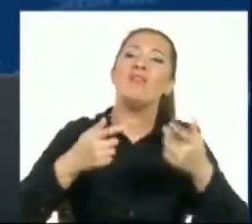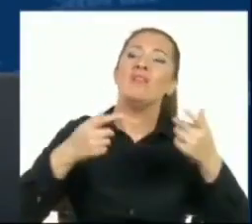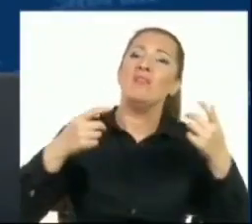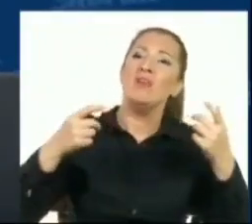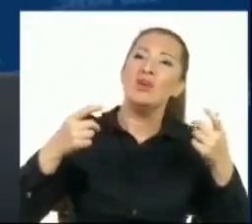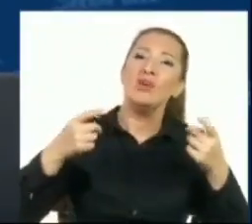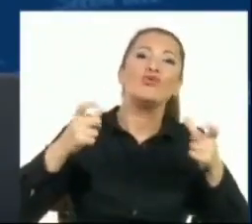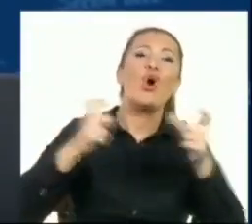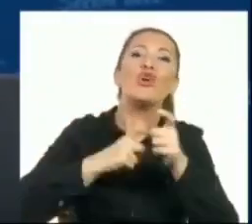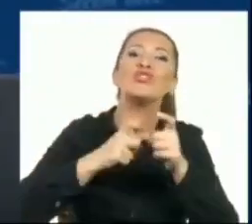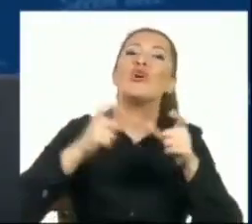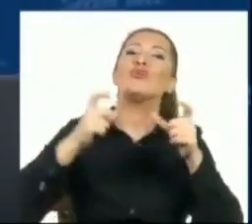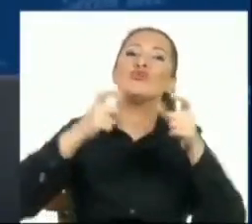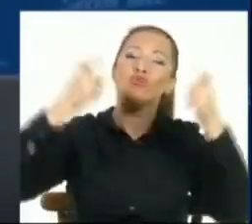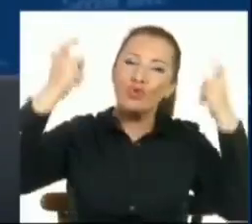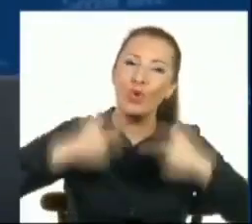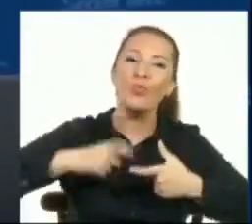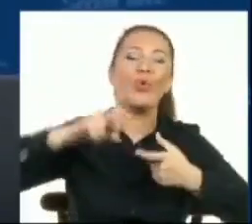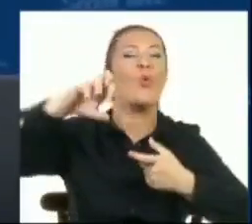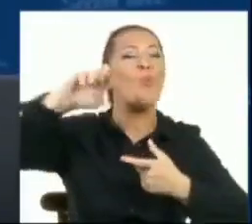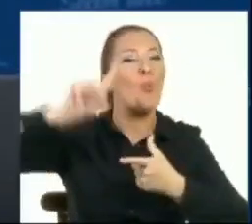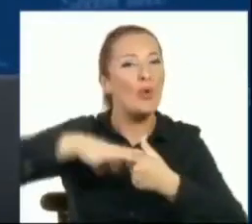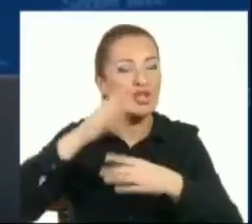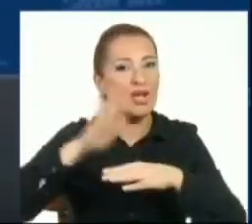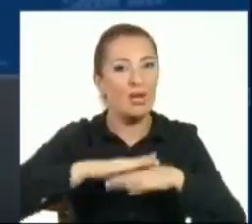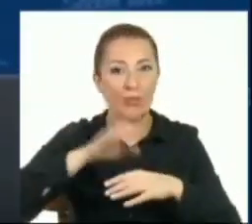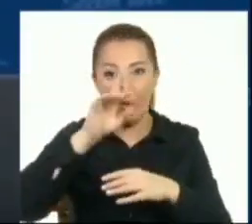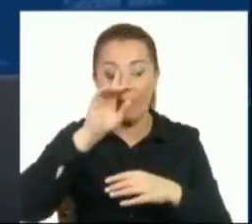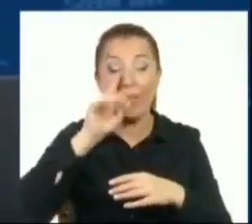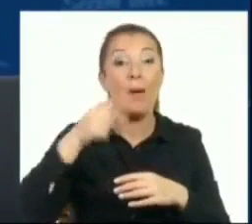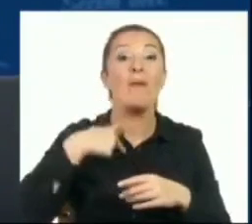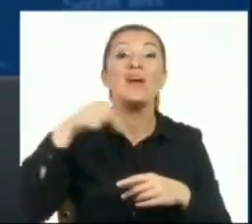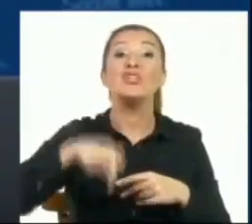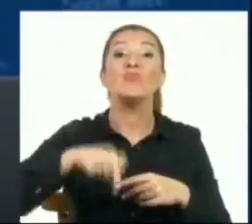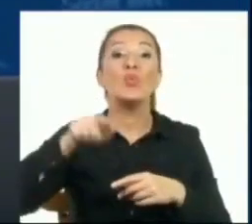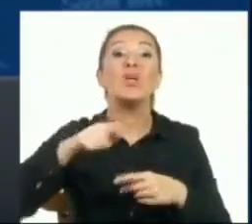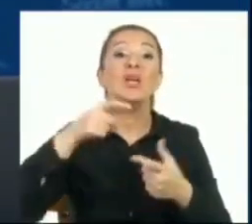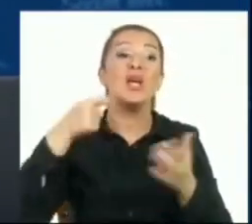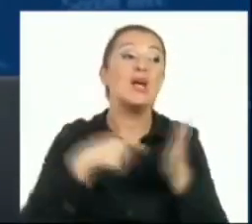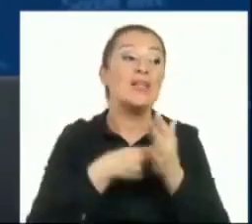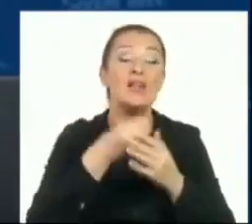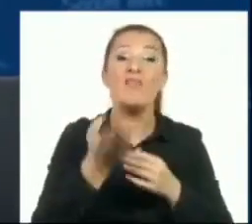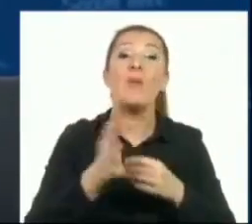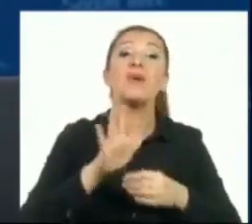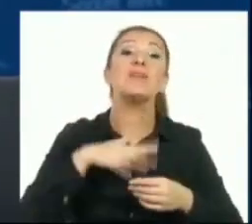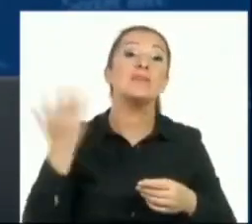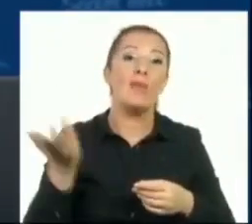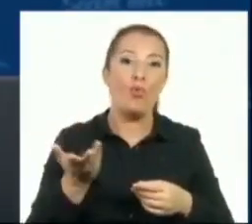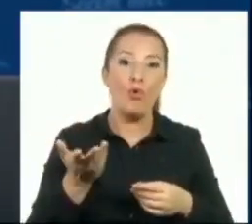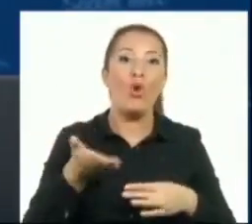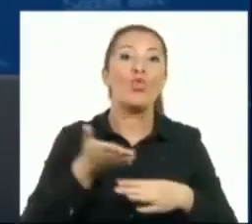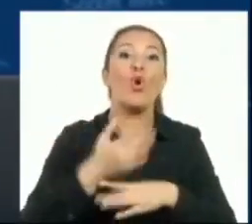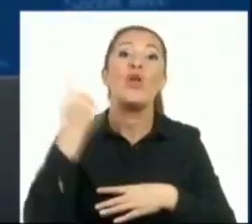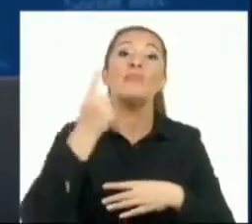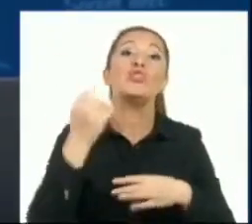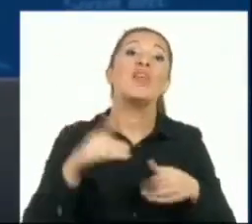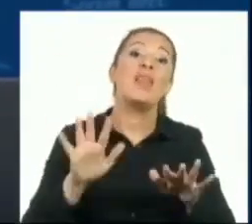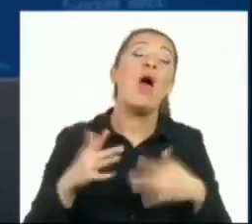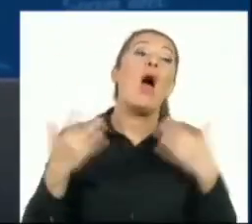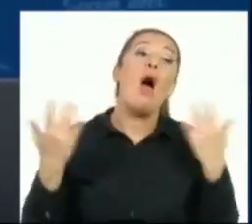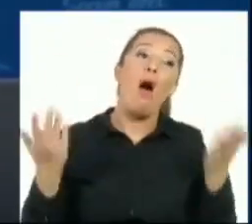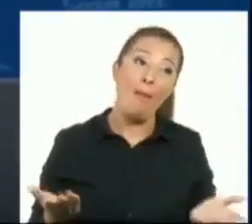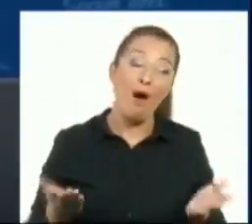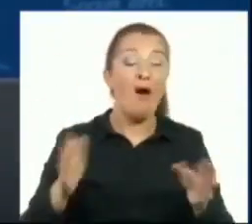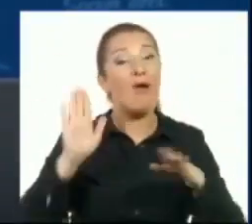Sosyal sorumluluk projeleri yapıyor. Ben şimdi bunların isimlerini vermek istemiyorum. Doğru bir şey değil ama